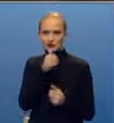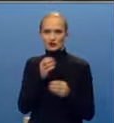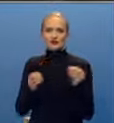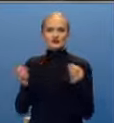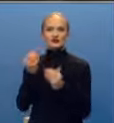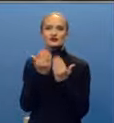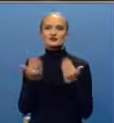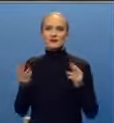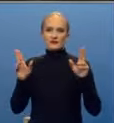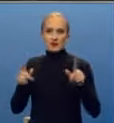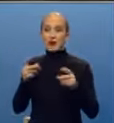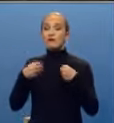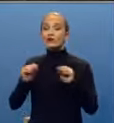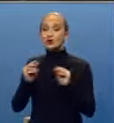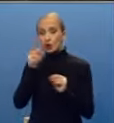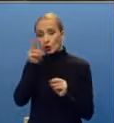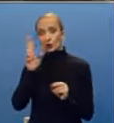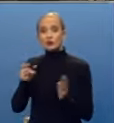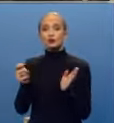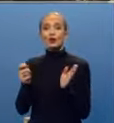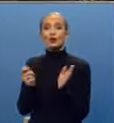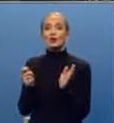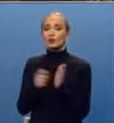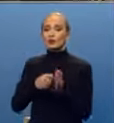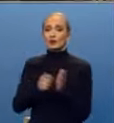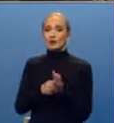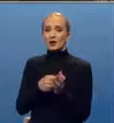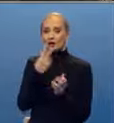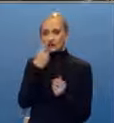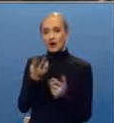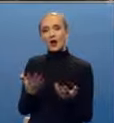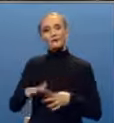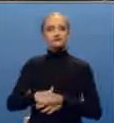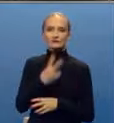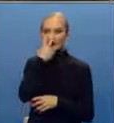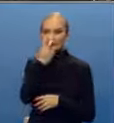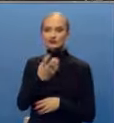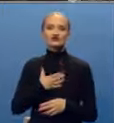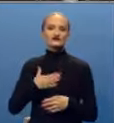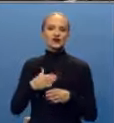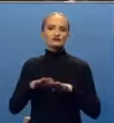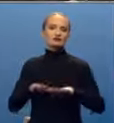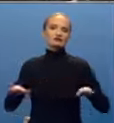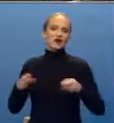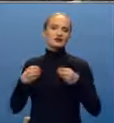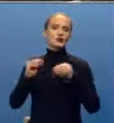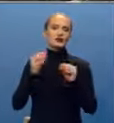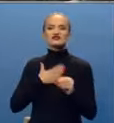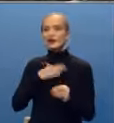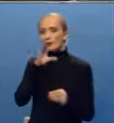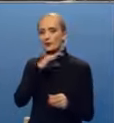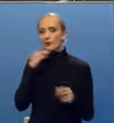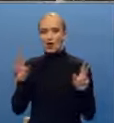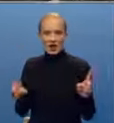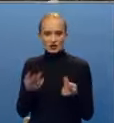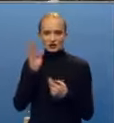sajmova da ima i prodajnik, da ljudi, znači kupce, ipak animiraju kroz svoje štandove, svoju priču, mnogo